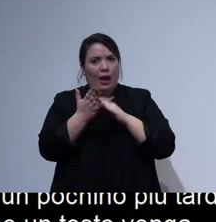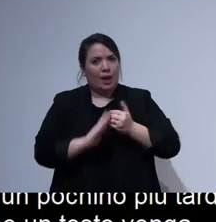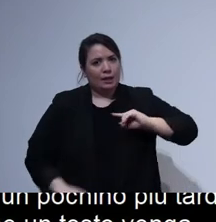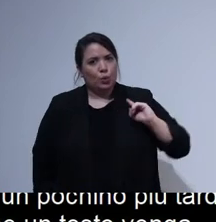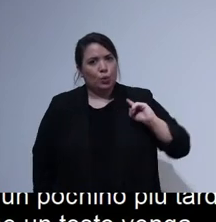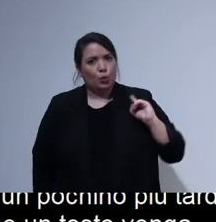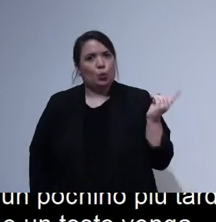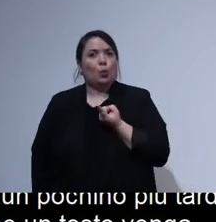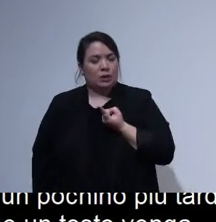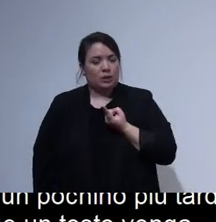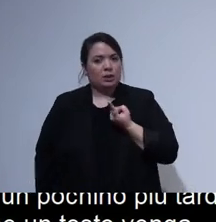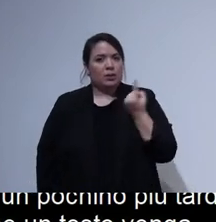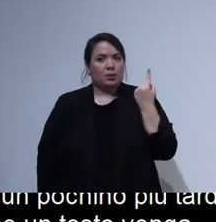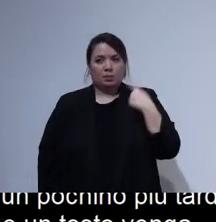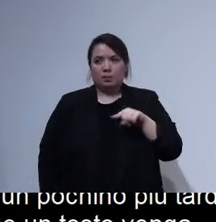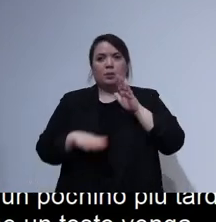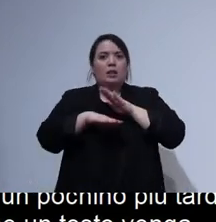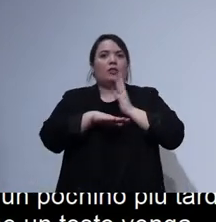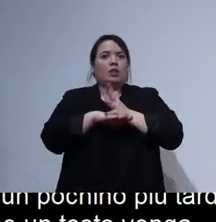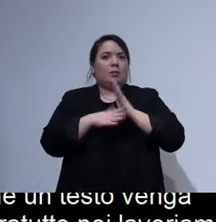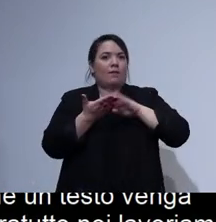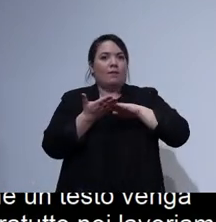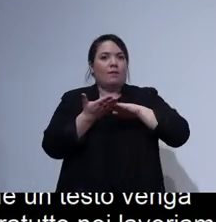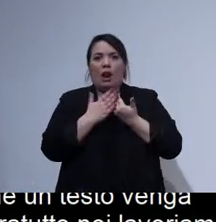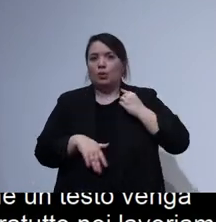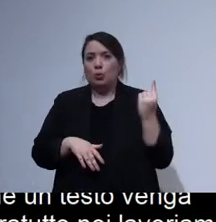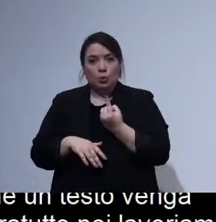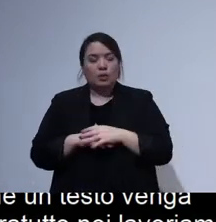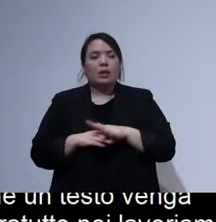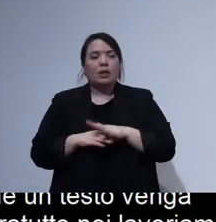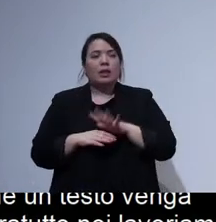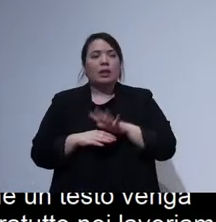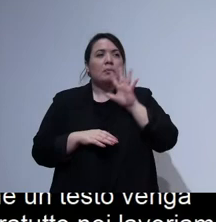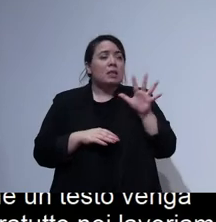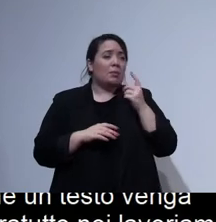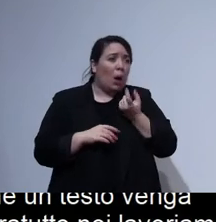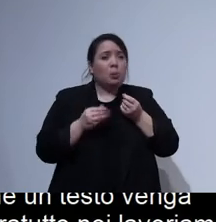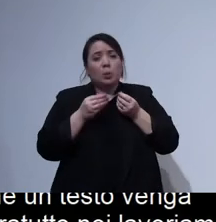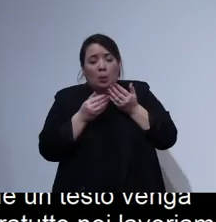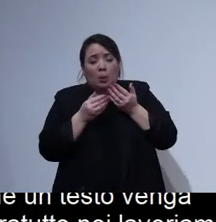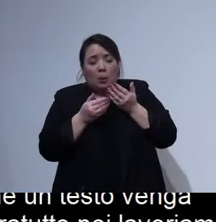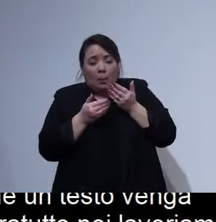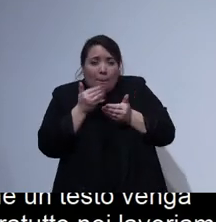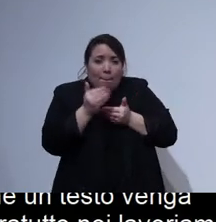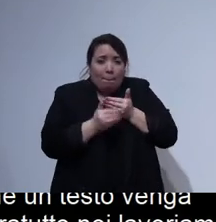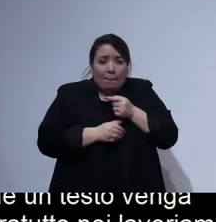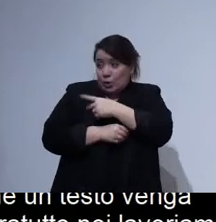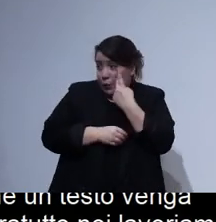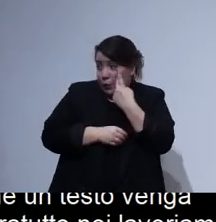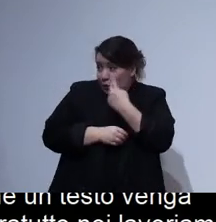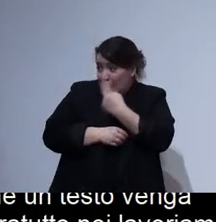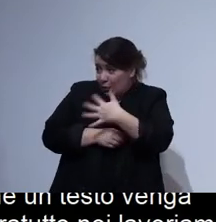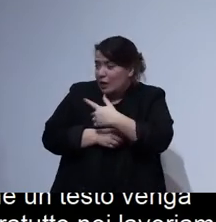'esperienza accessibile mi sembra che stiamo migliorando un po' tu l'hai guardato cosa dici